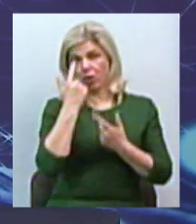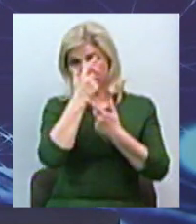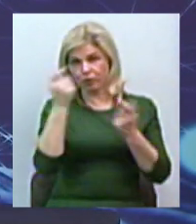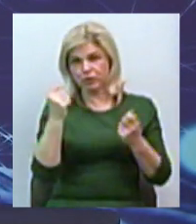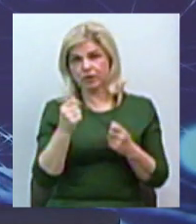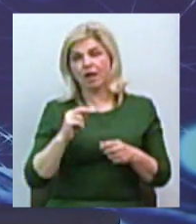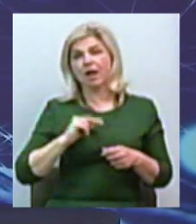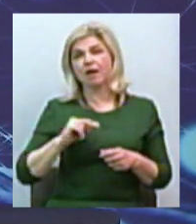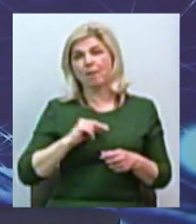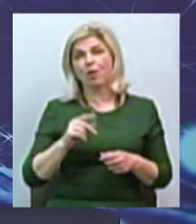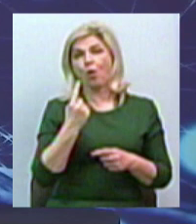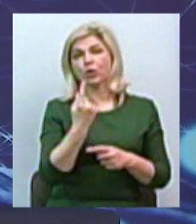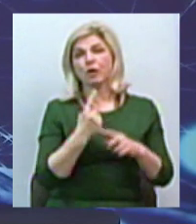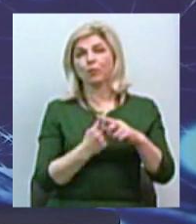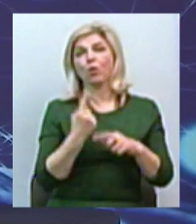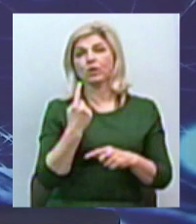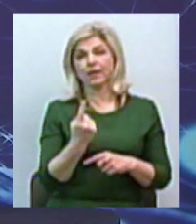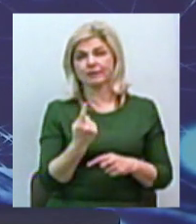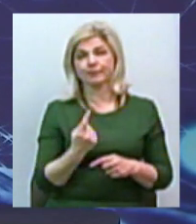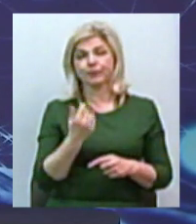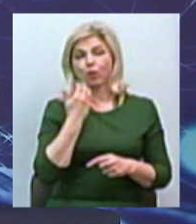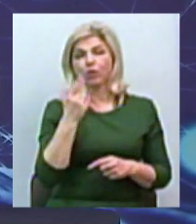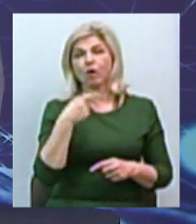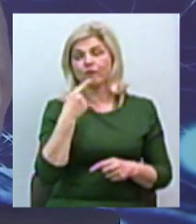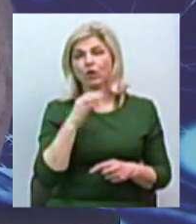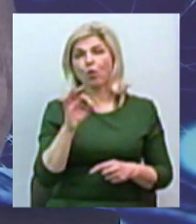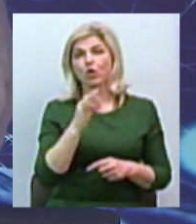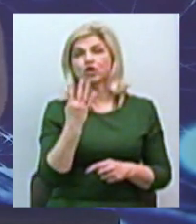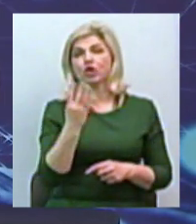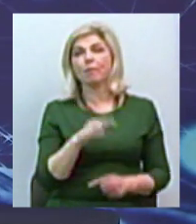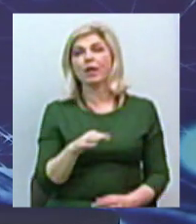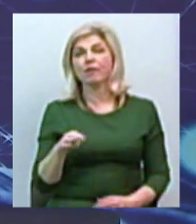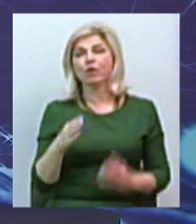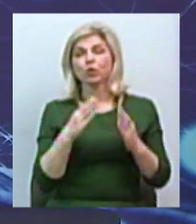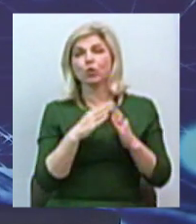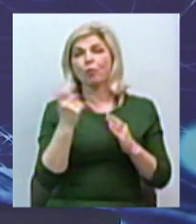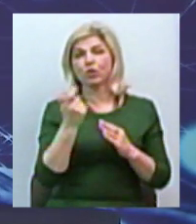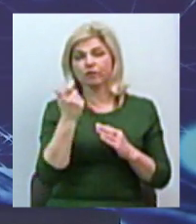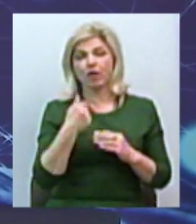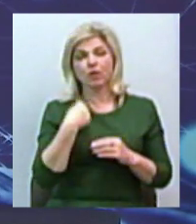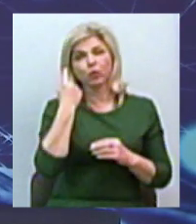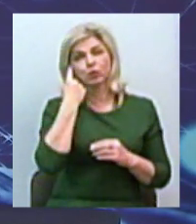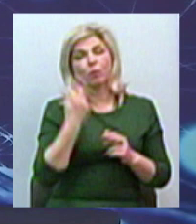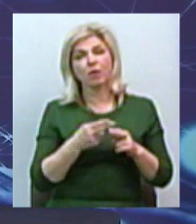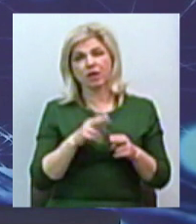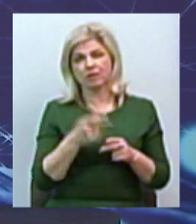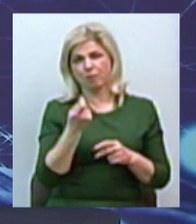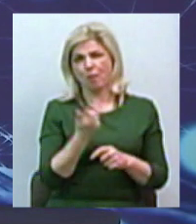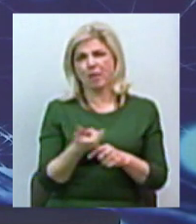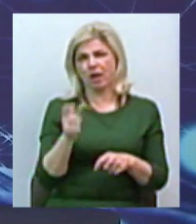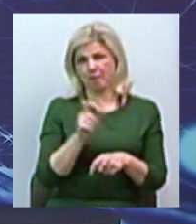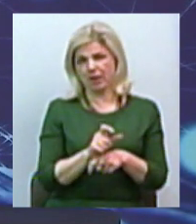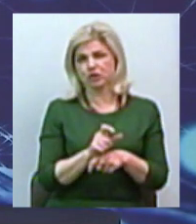співробітництвою 1 плюс 1, а коли вона казала про 4 мільйони домогосподарств, думаю, що це деяке перебільшення в